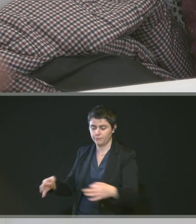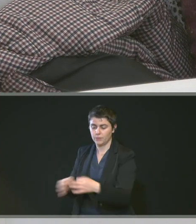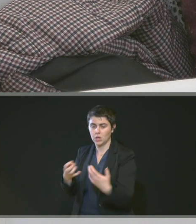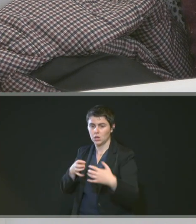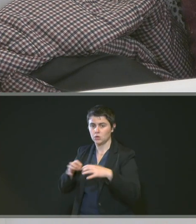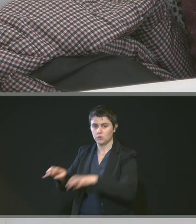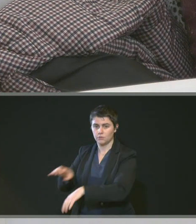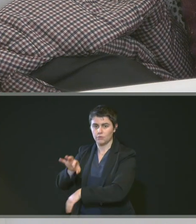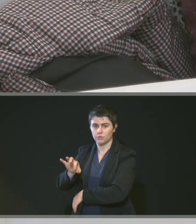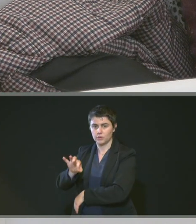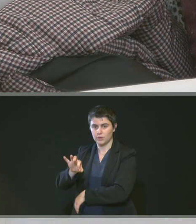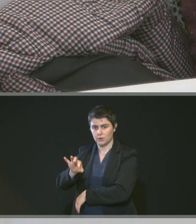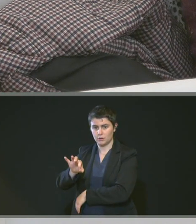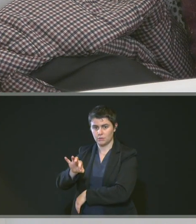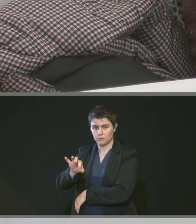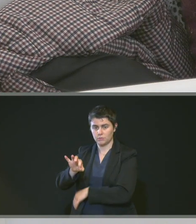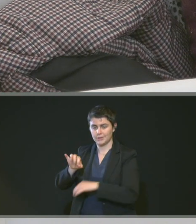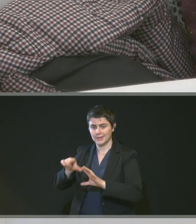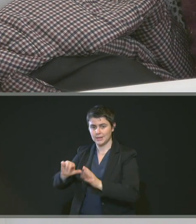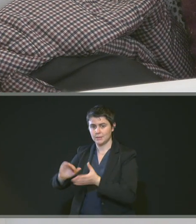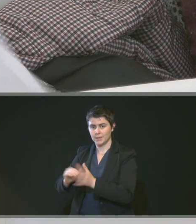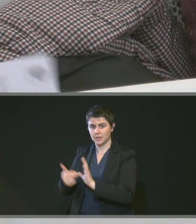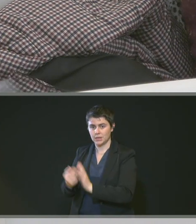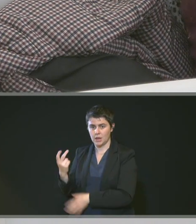957 mètres carrés.